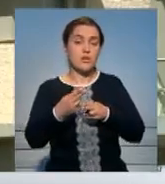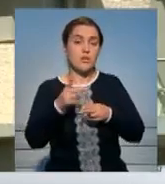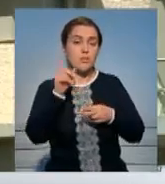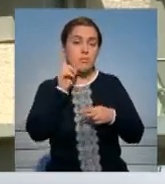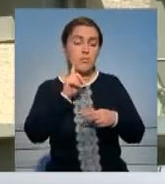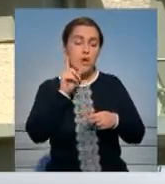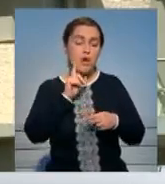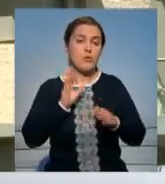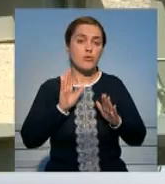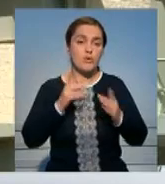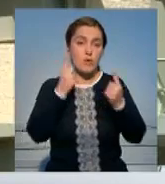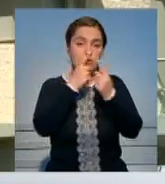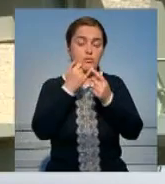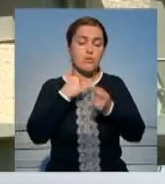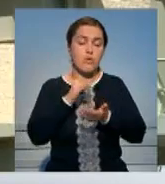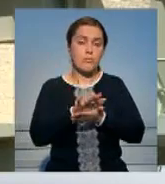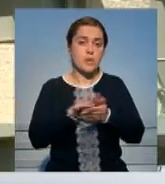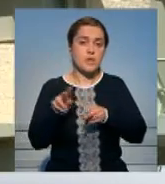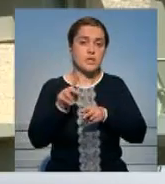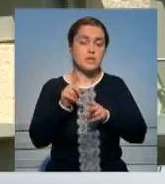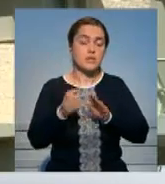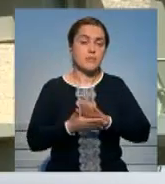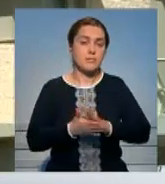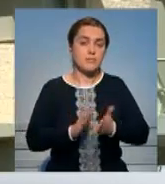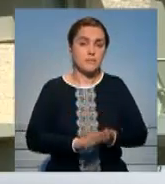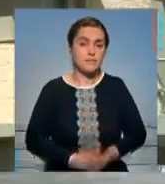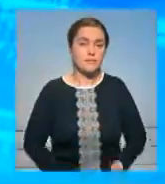есть на данную минуту. Мы продолжаем следить за ситуацией.